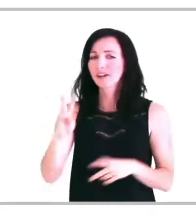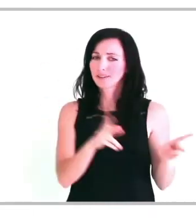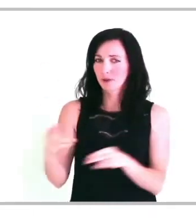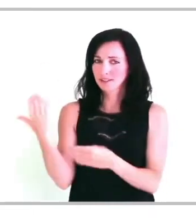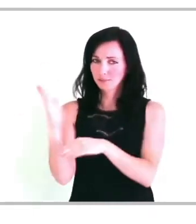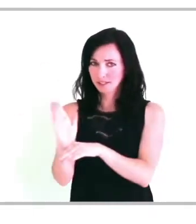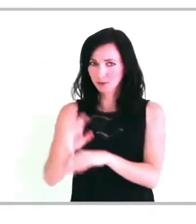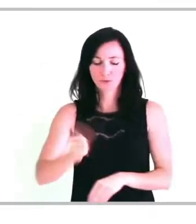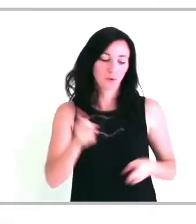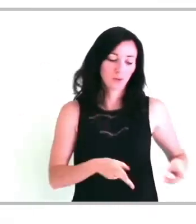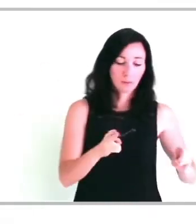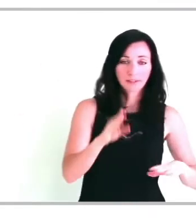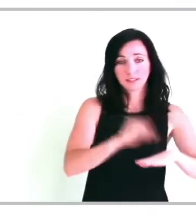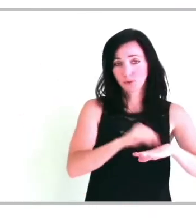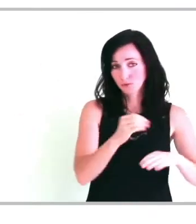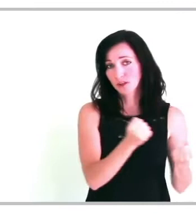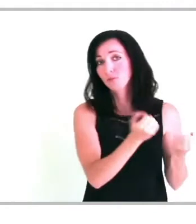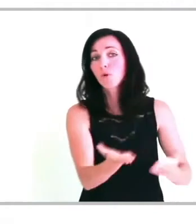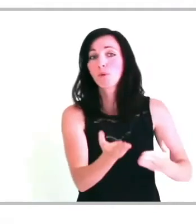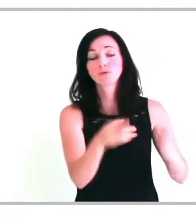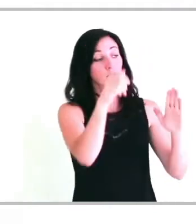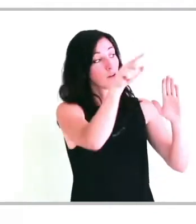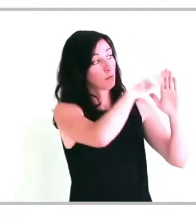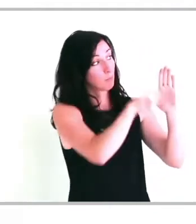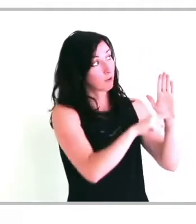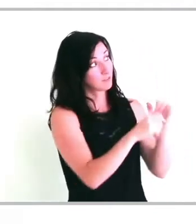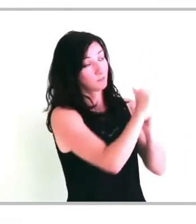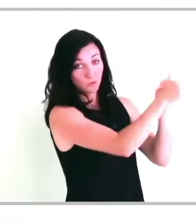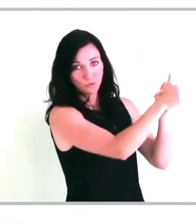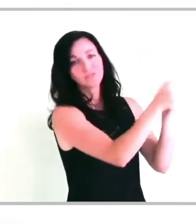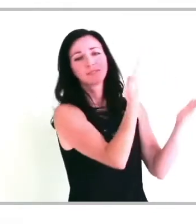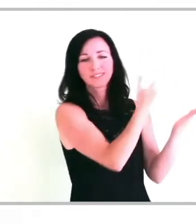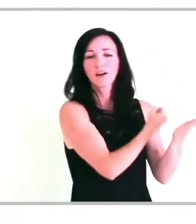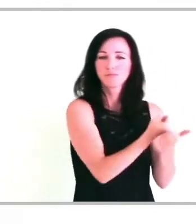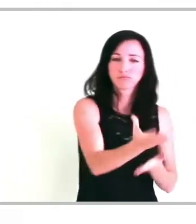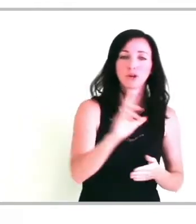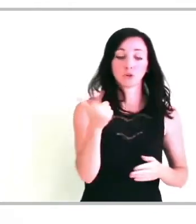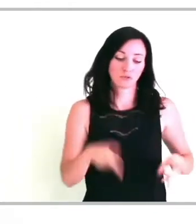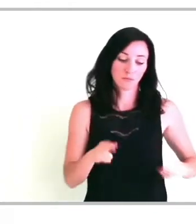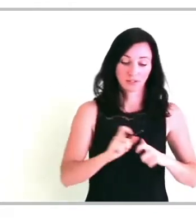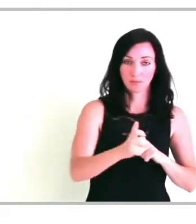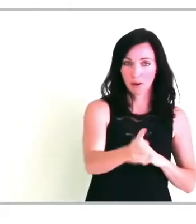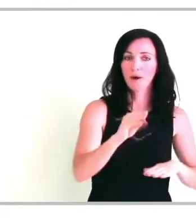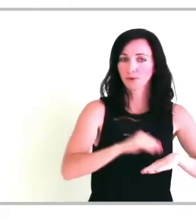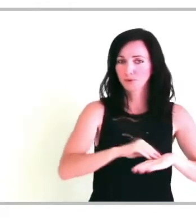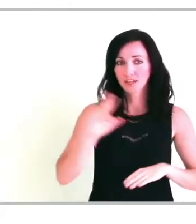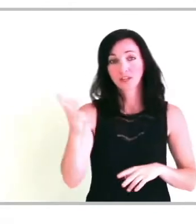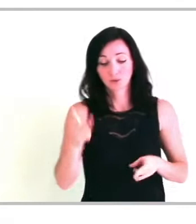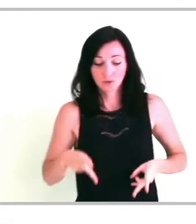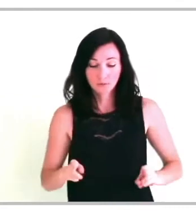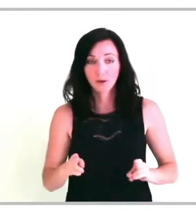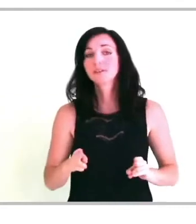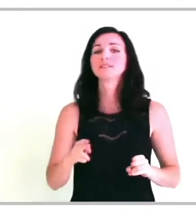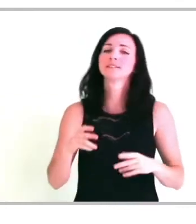statut. Maintenant, le module, nous allons le structurer en quatre parties. Premièrement, les principes qui vont guider nos conseils. Deuxièmement, les